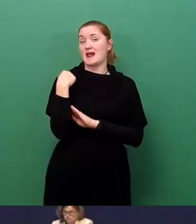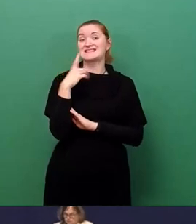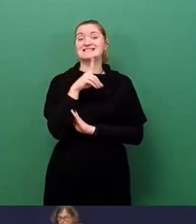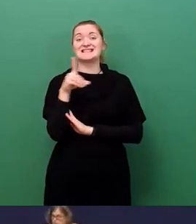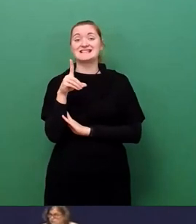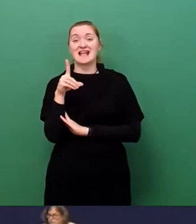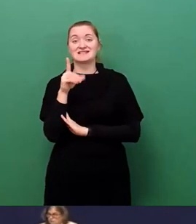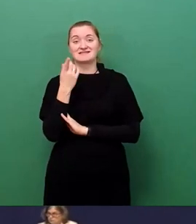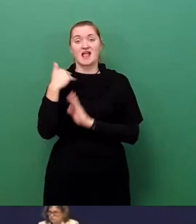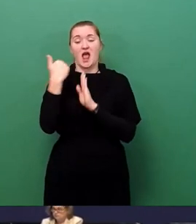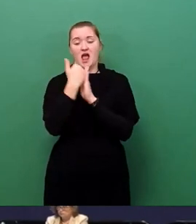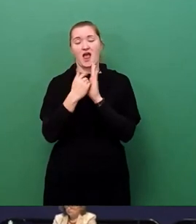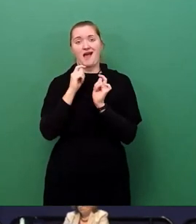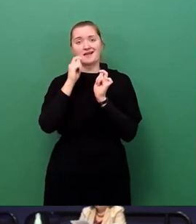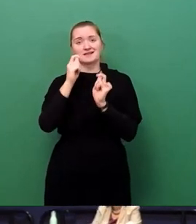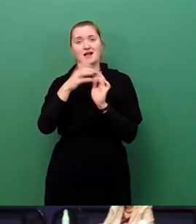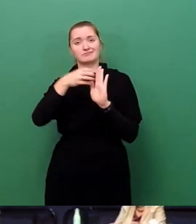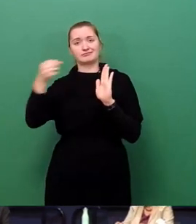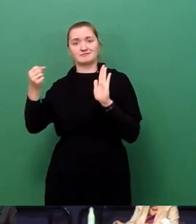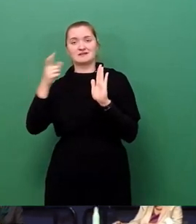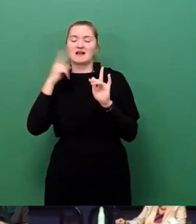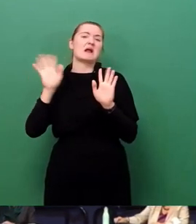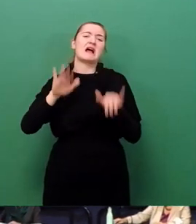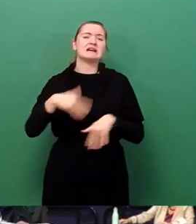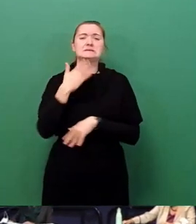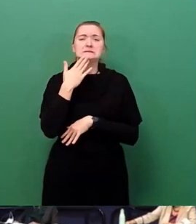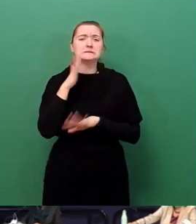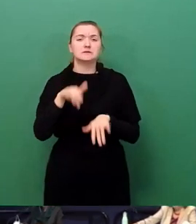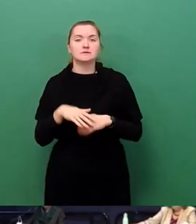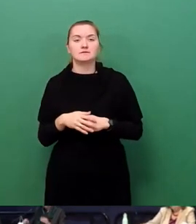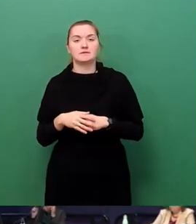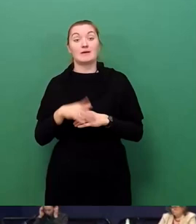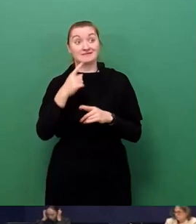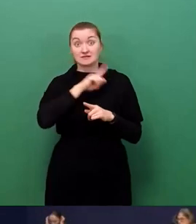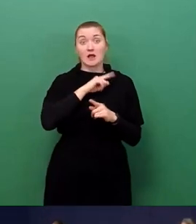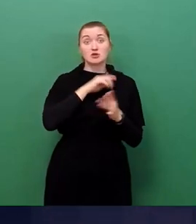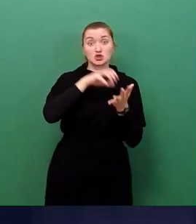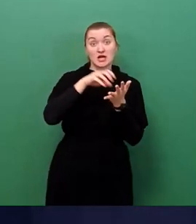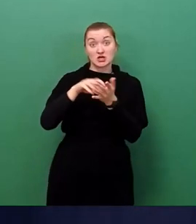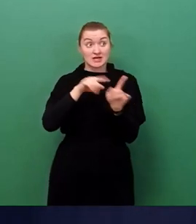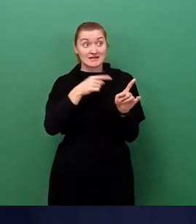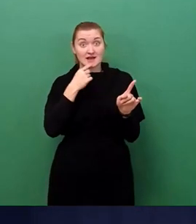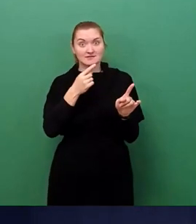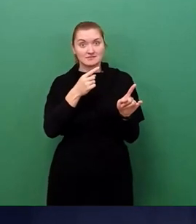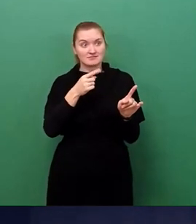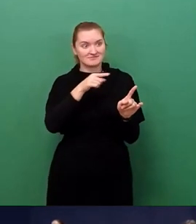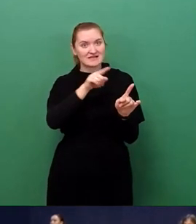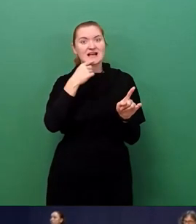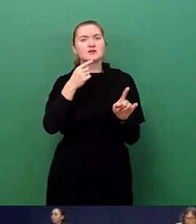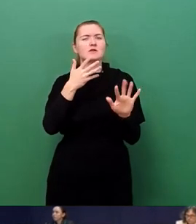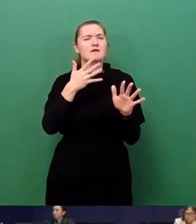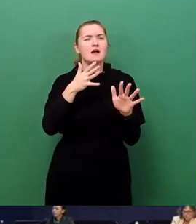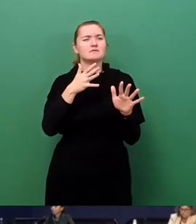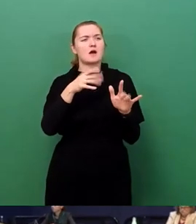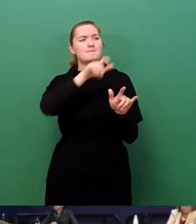wieder genommen worden, weil es alles nicht so dringend ist. Also die Städte, die ich erwähnt habe, gehen davon aus, dass allenfalls 5 Prozent der Bürger der